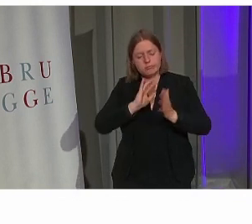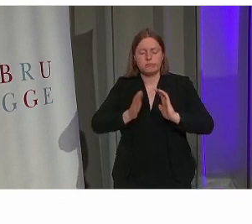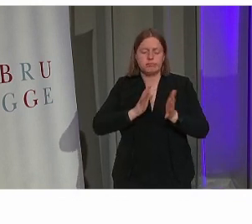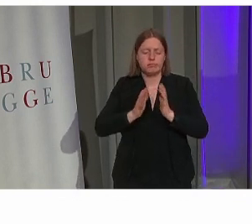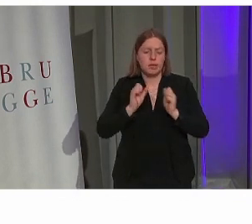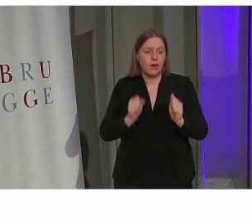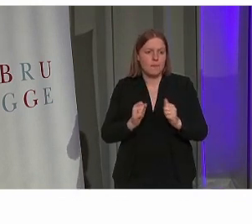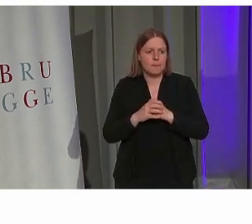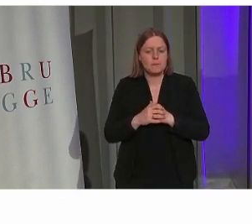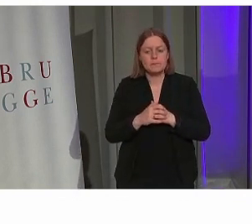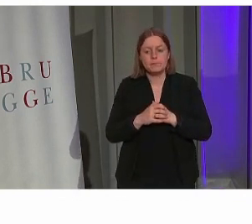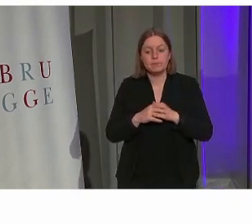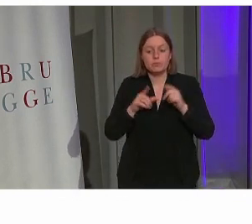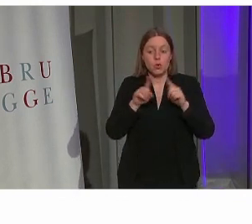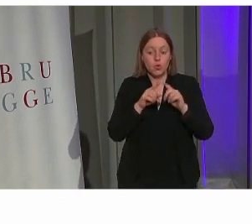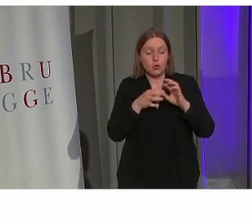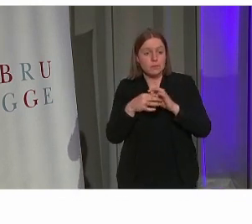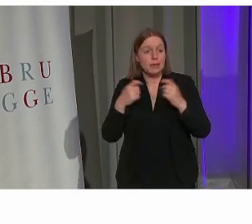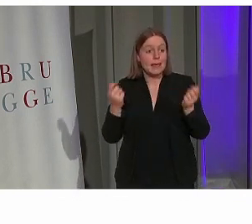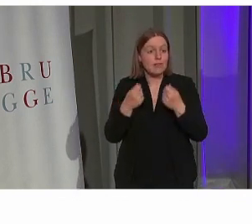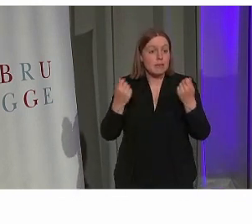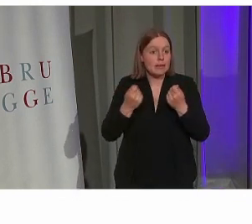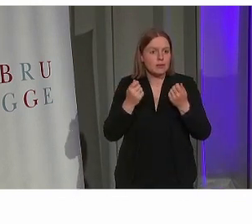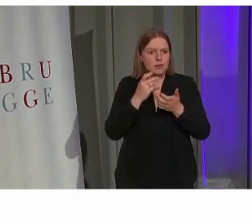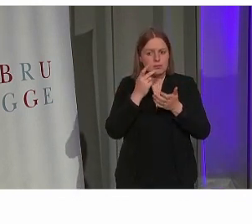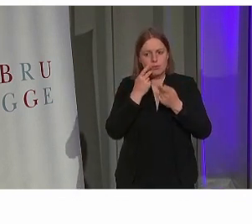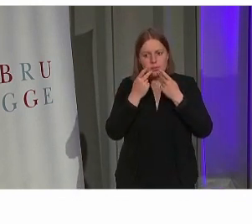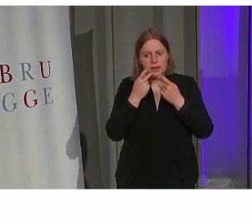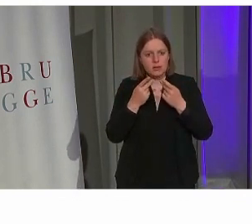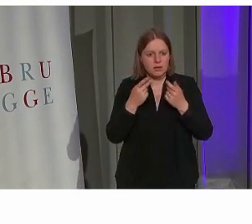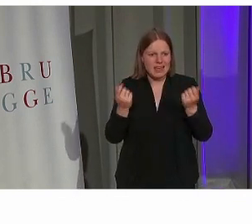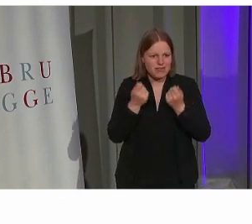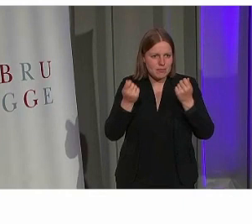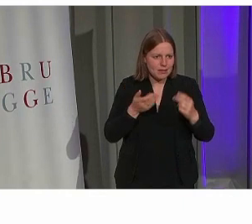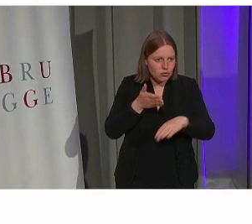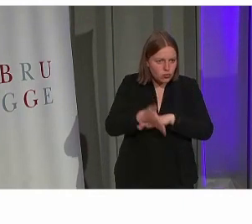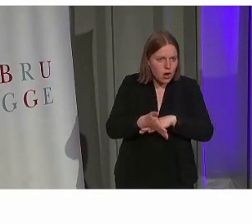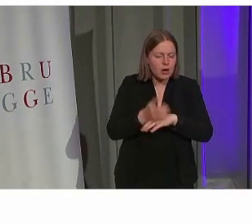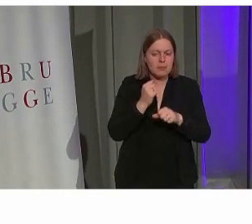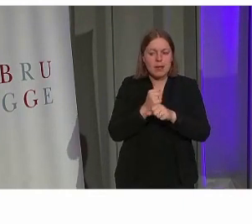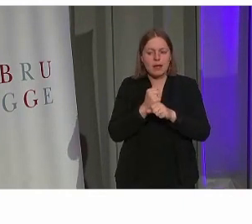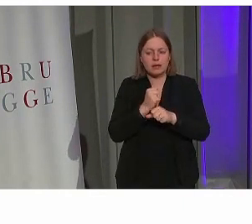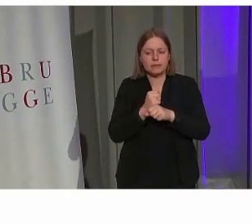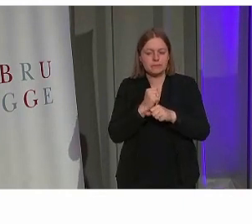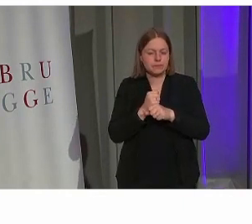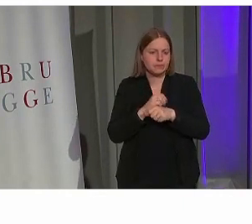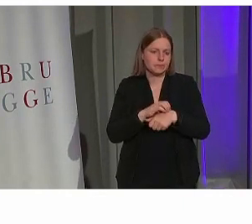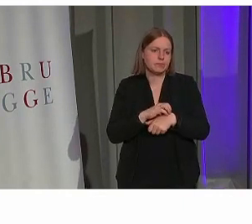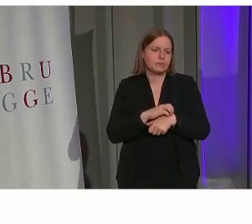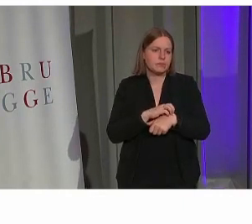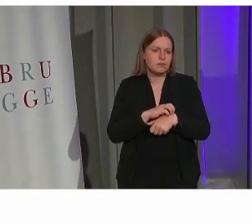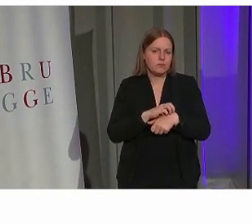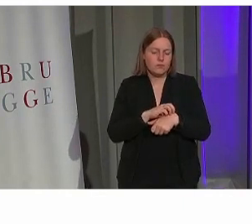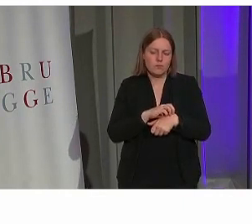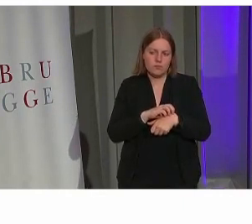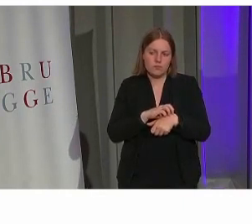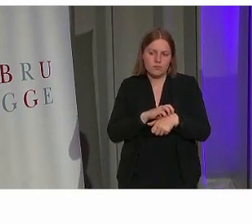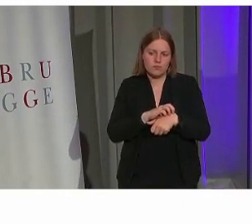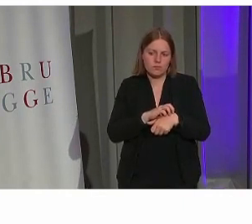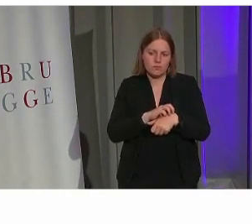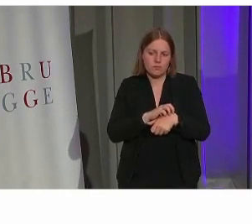Evenementen is hier ook al genoemd. Het toegankelijk maken van evenementen in onze erfgoed